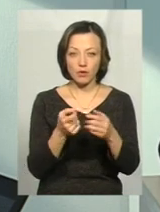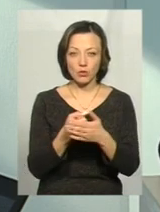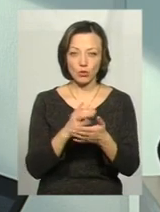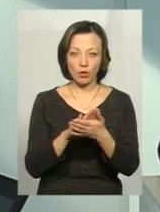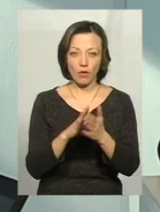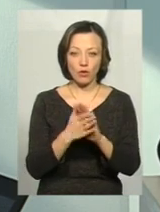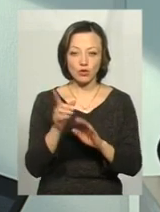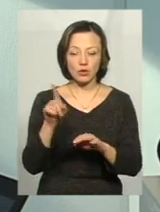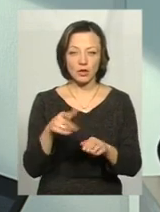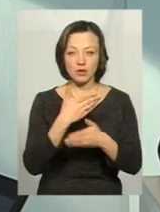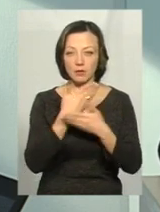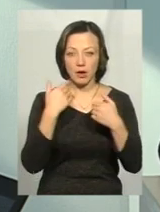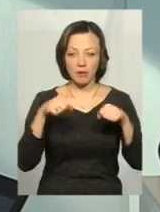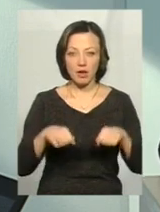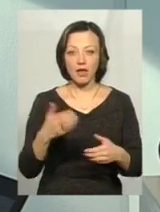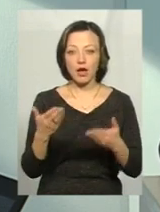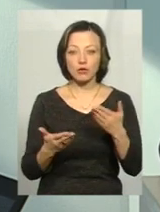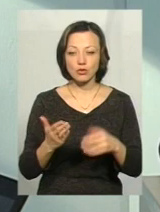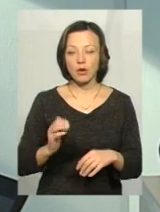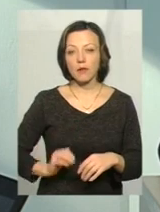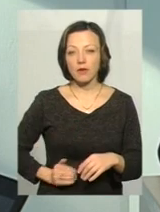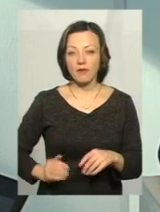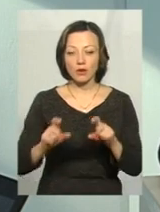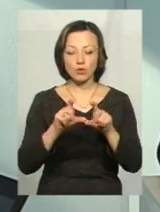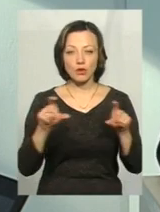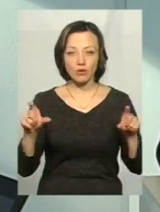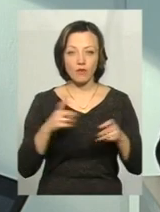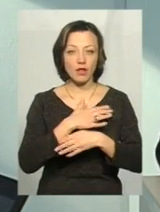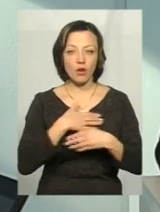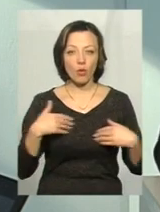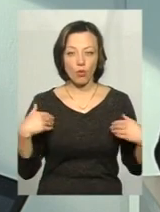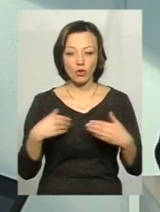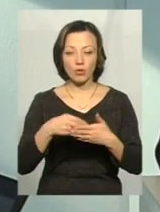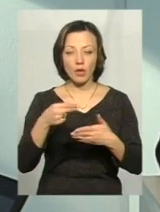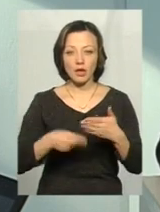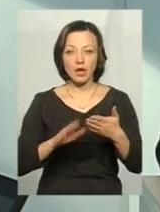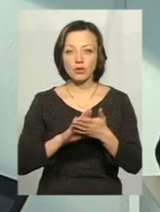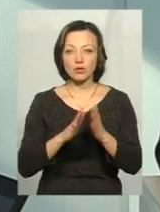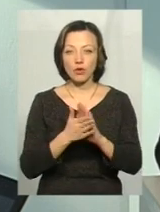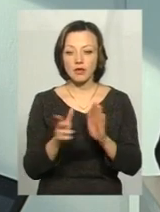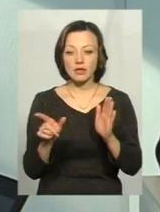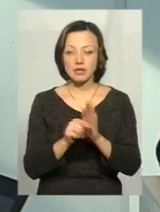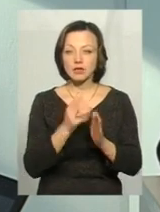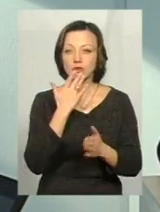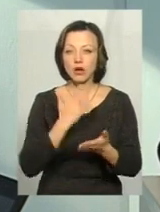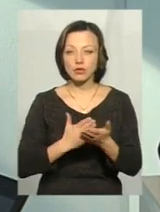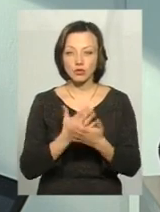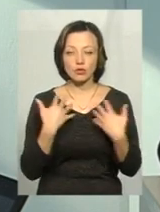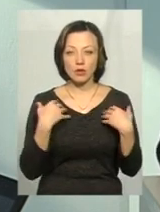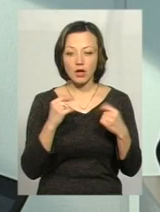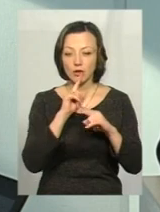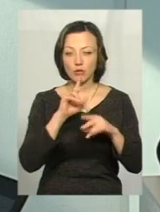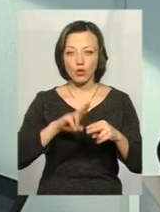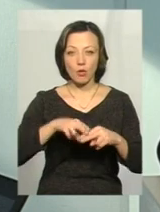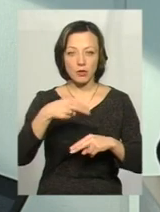договору, тоді немає права. Якщо ж приватна установа не хоче укладати договір з Національною службою, відповідно їй не будуть